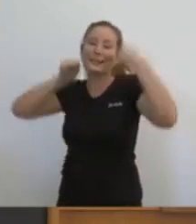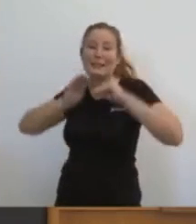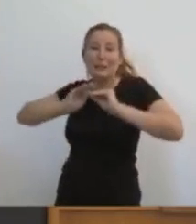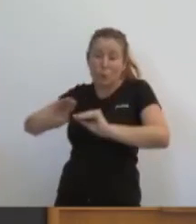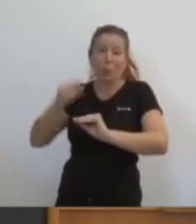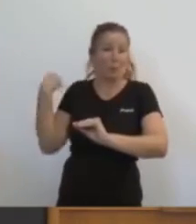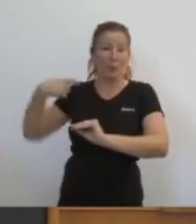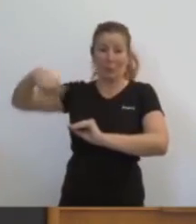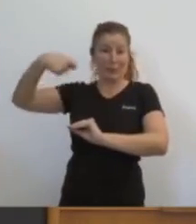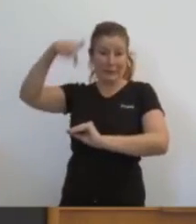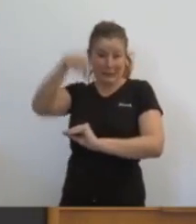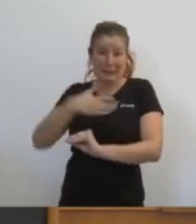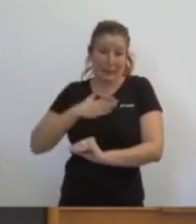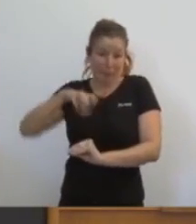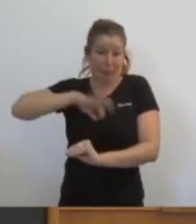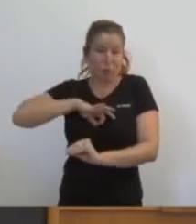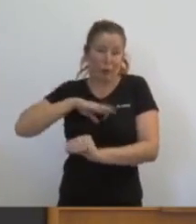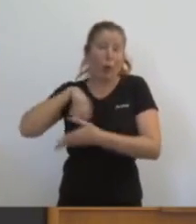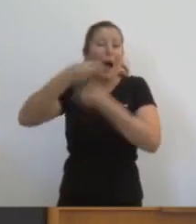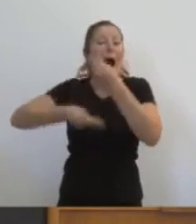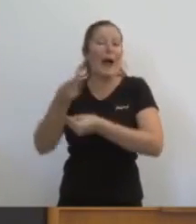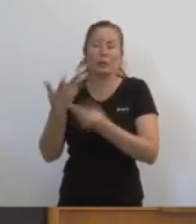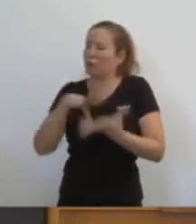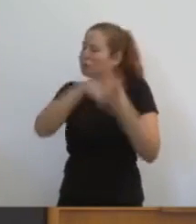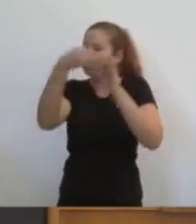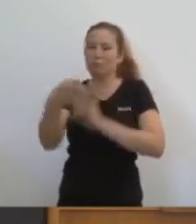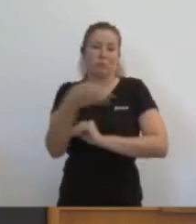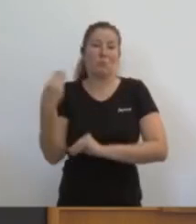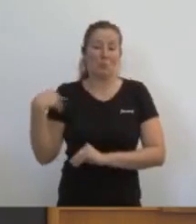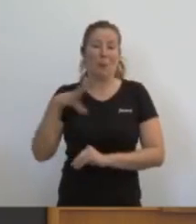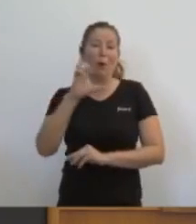El senyor César Sánchez